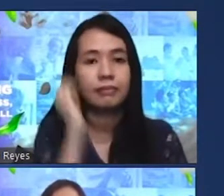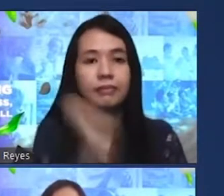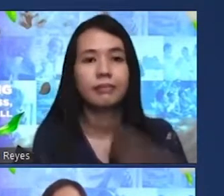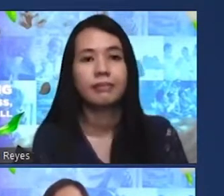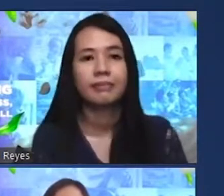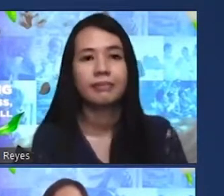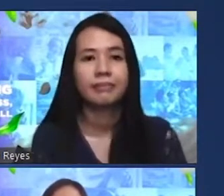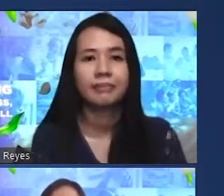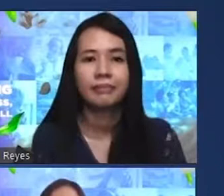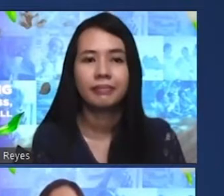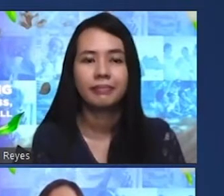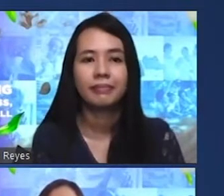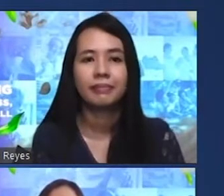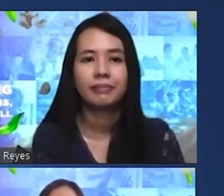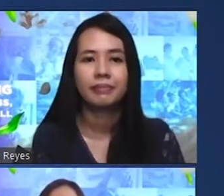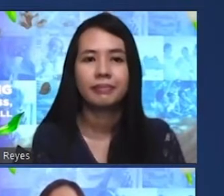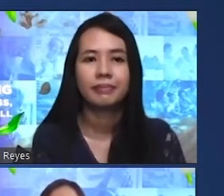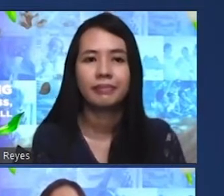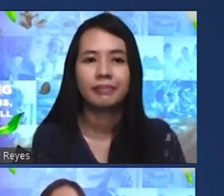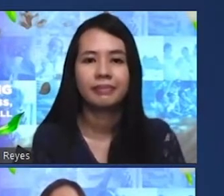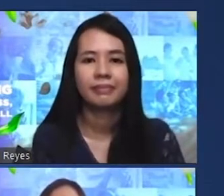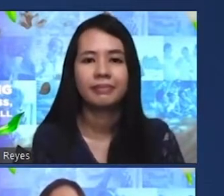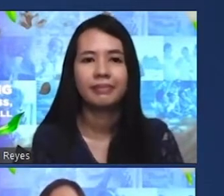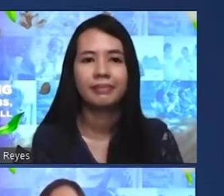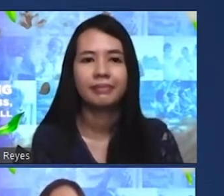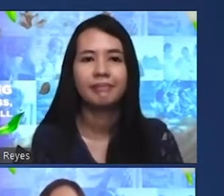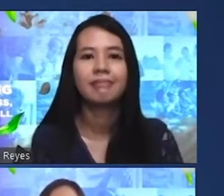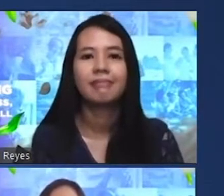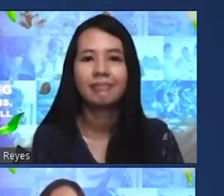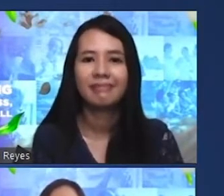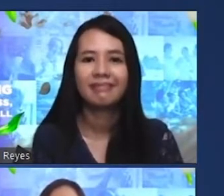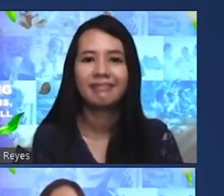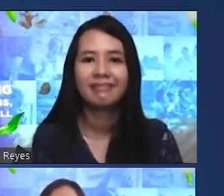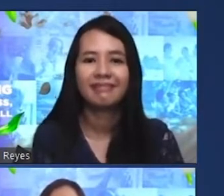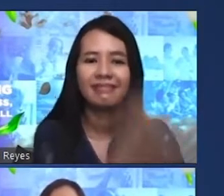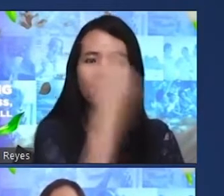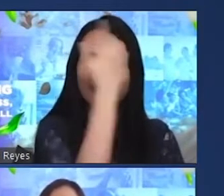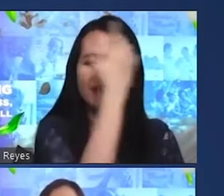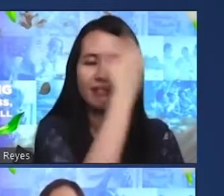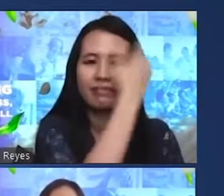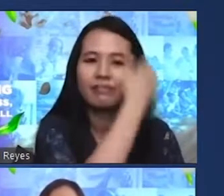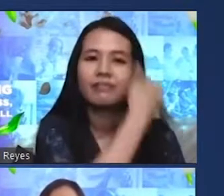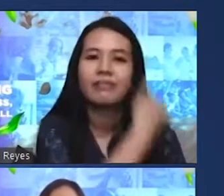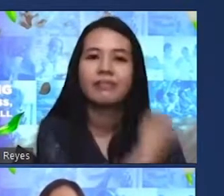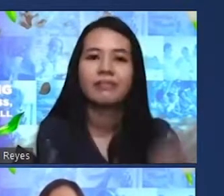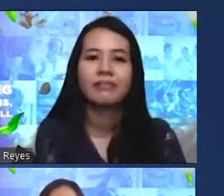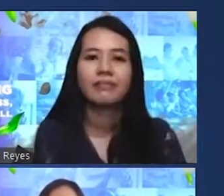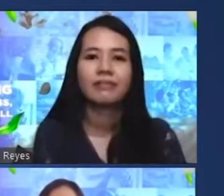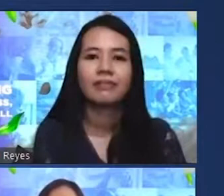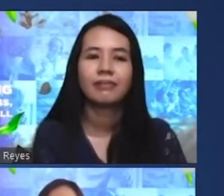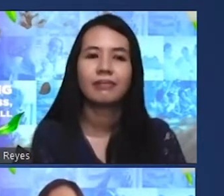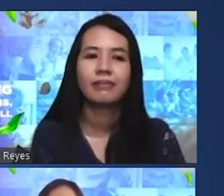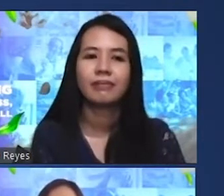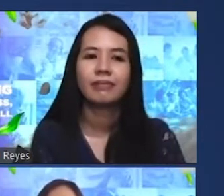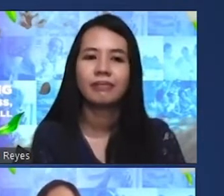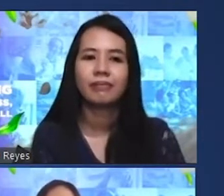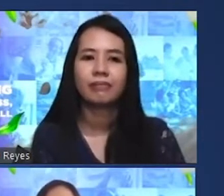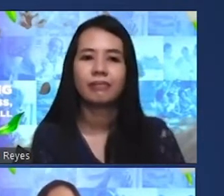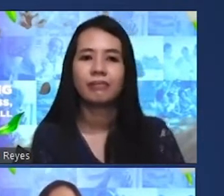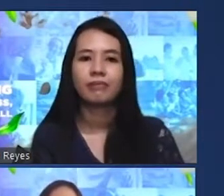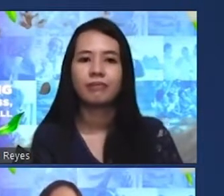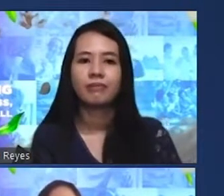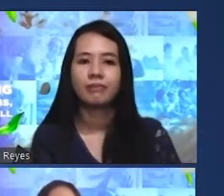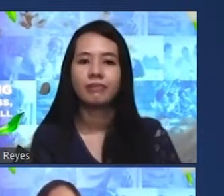pupunta dito wala ka naman problema sabi niya natatakot daw siya sabi ko bakit kasi bata pa anak ko